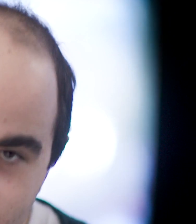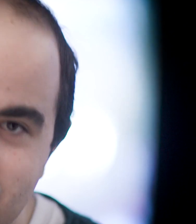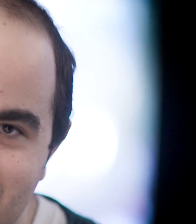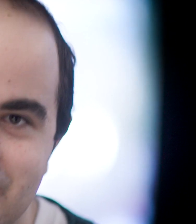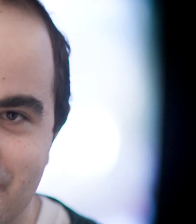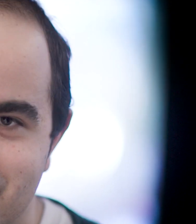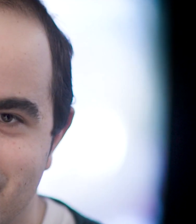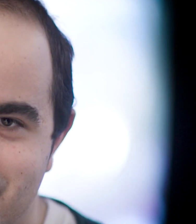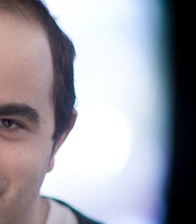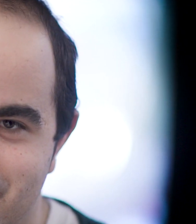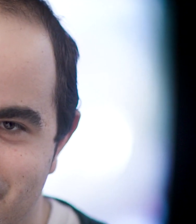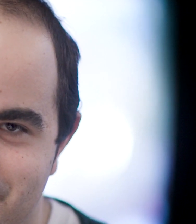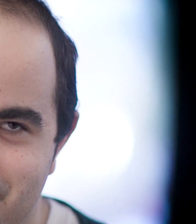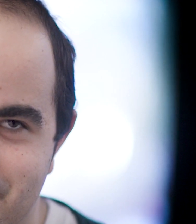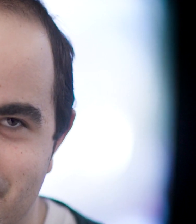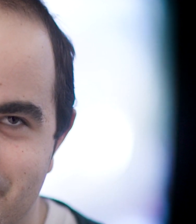Søk i vei!